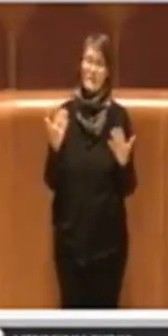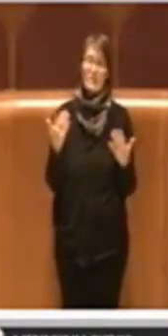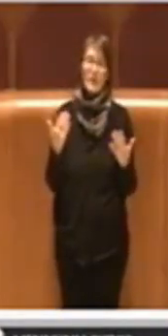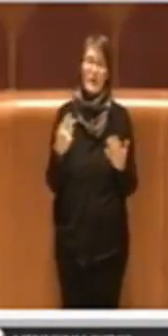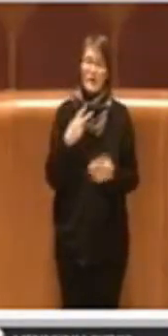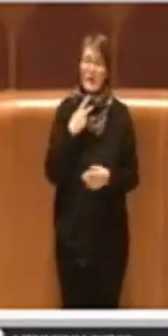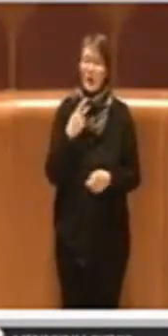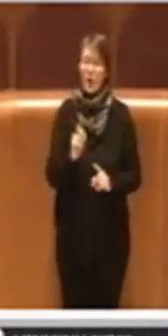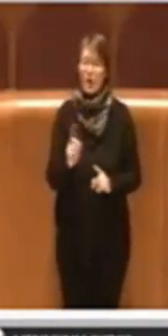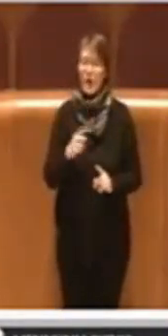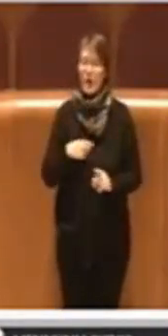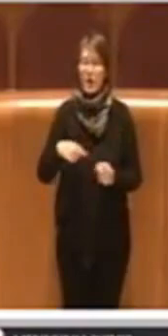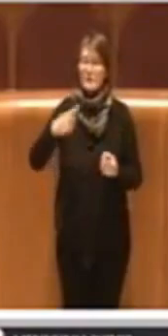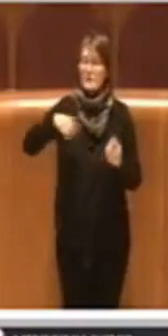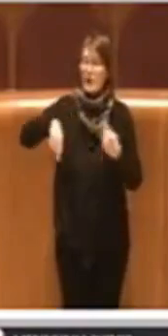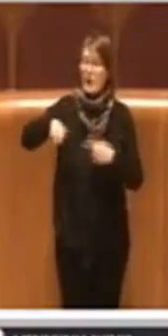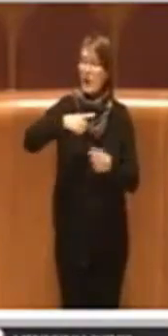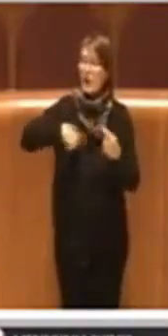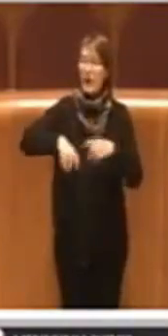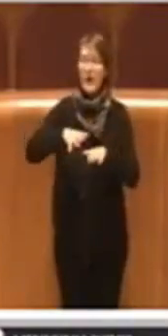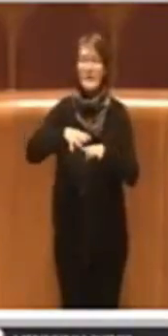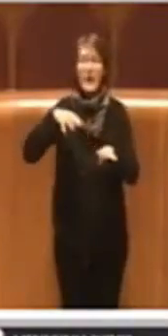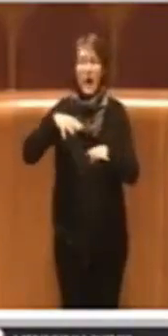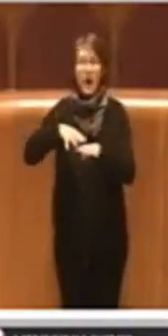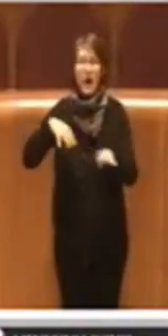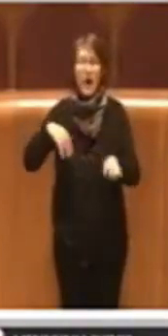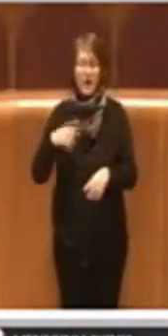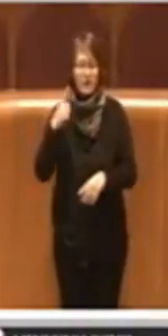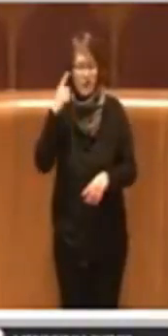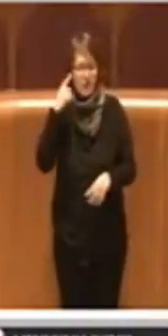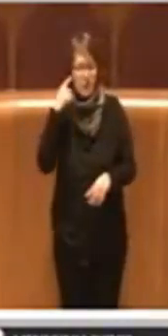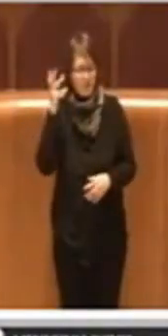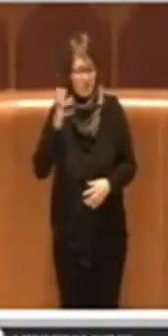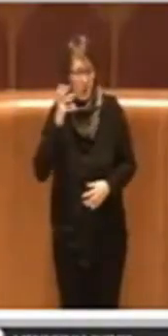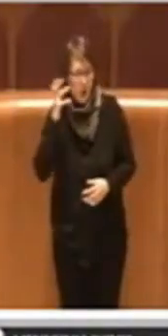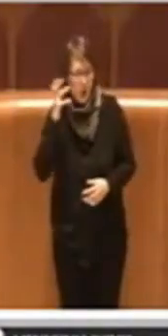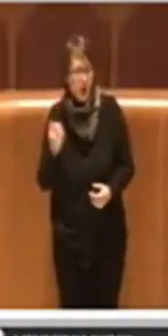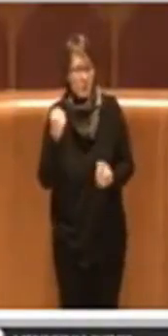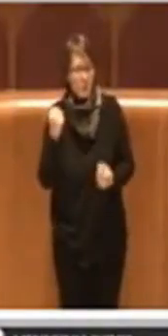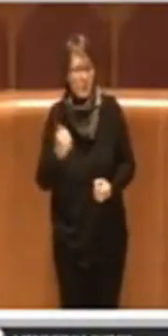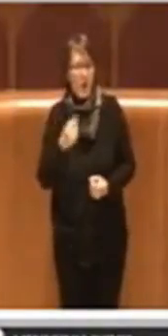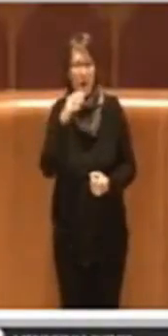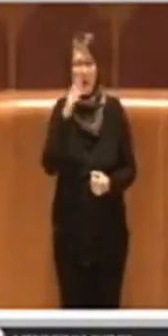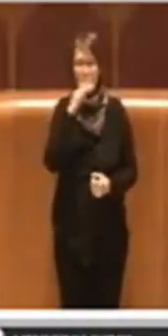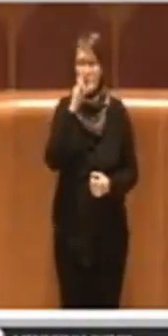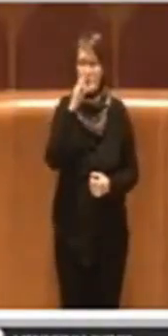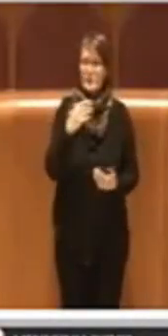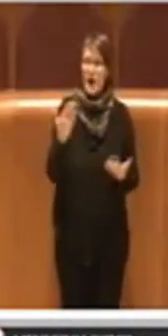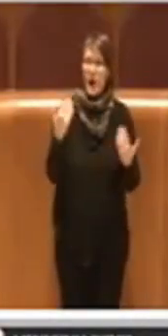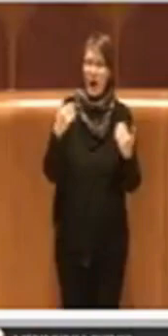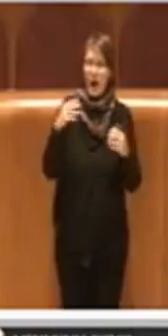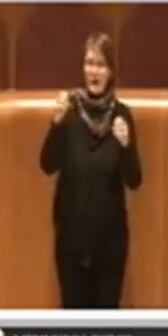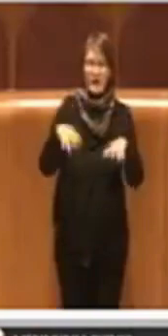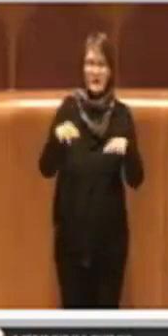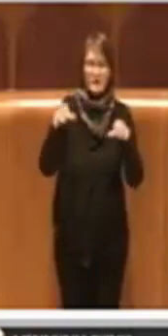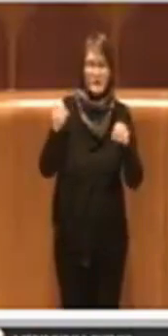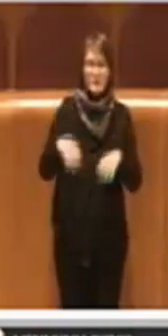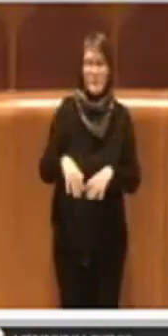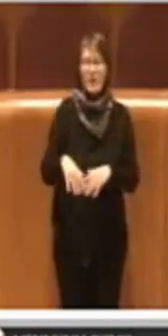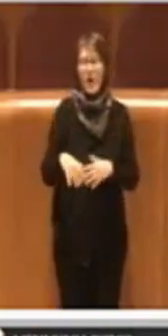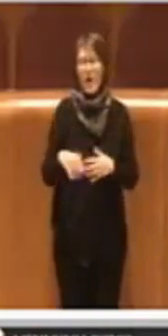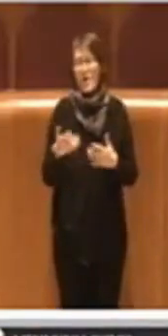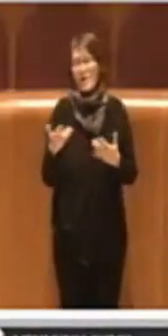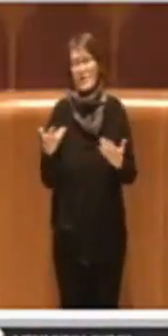traffico, con un inquinamento acustico, con un inquinamento dell'aria, con un livello di PM10 che